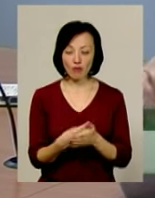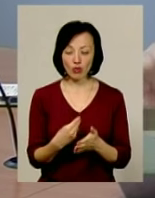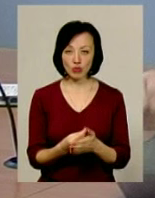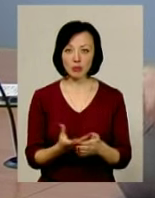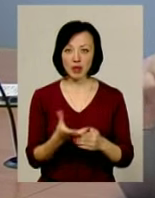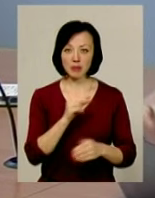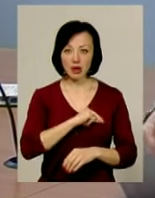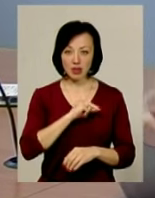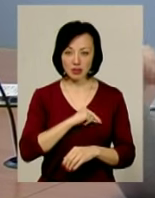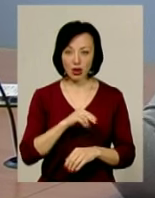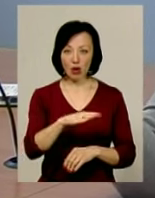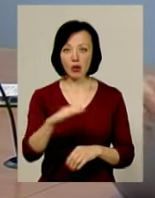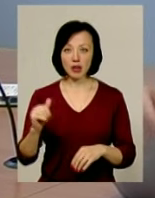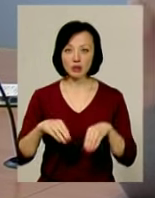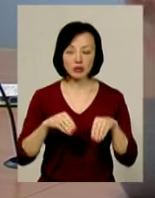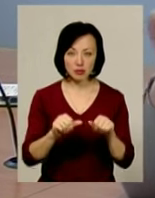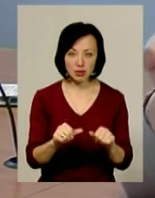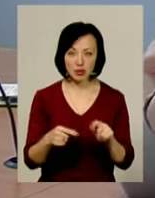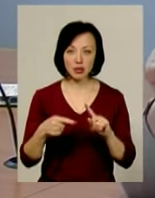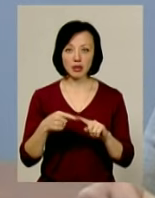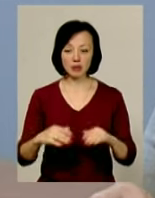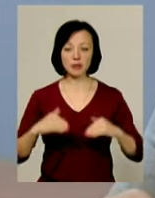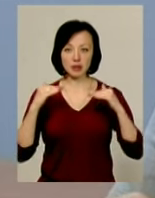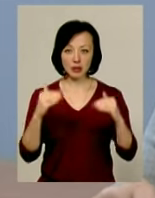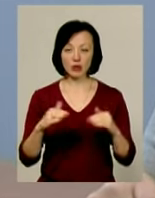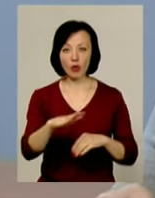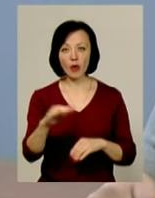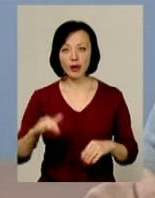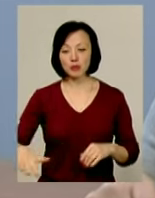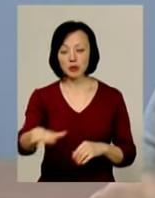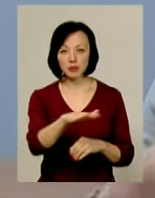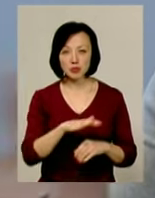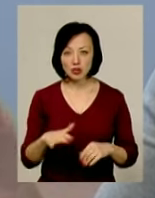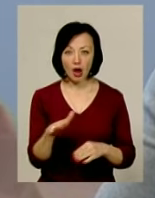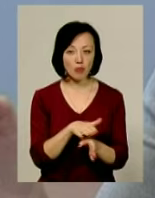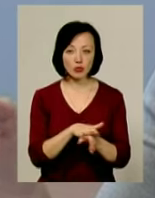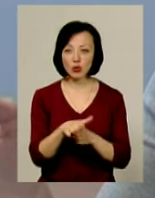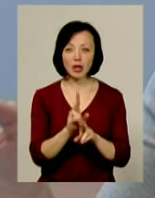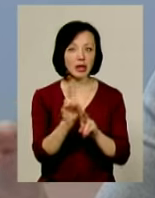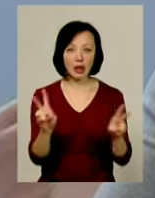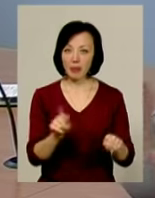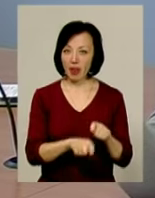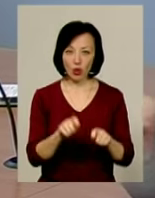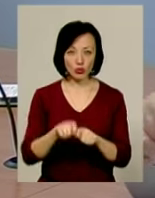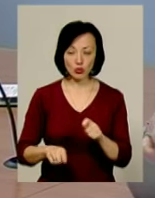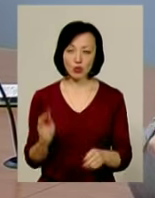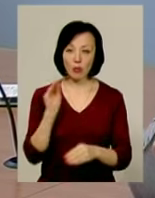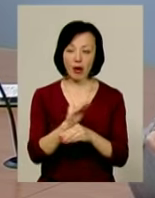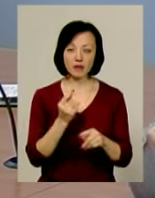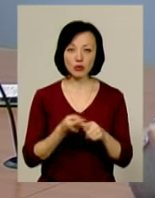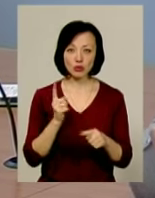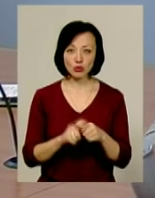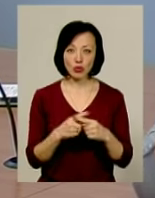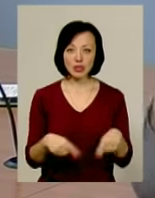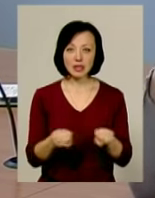оплати праці сьогодні аренду землі, яка піднялася. Ту оренду приміщень, яка абсолютно ніким не контролює. Добавте до цього,